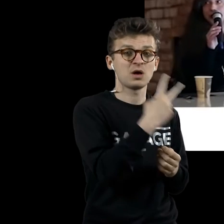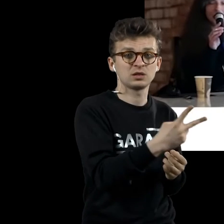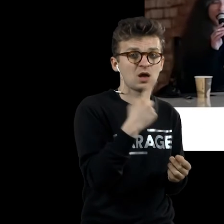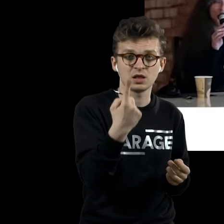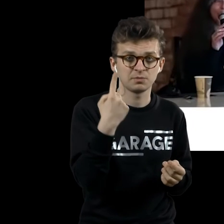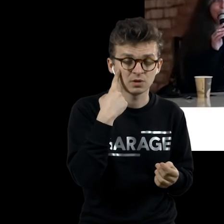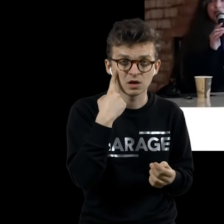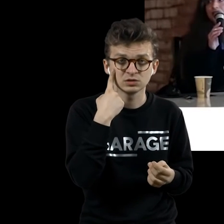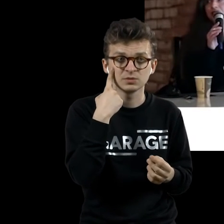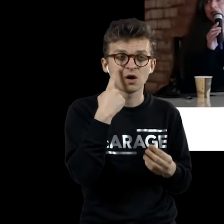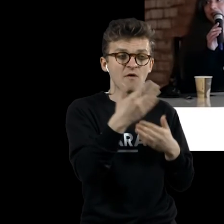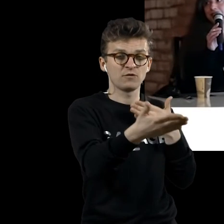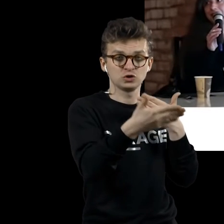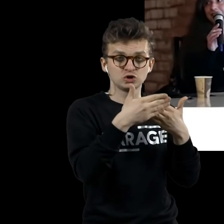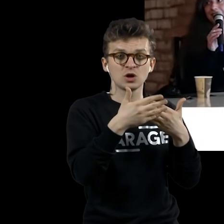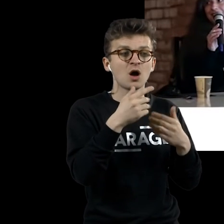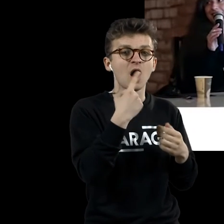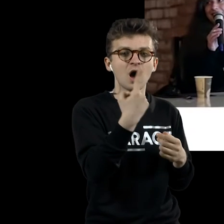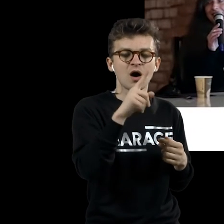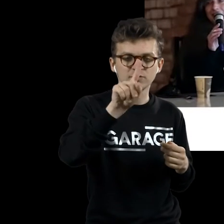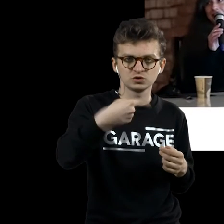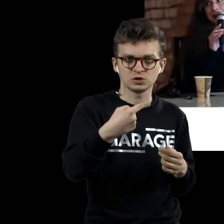вблизи в течение часа.